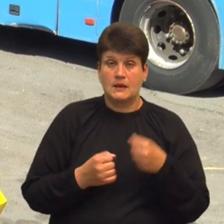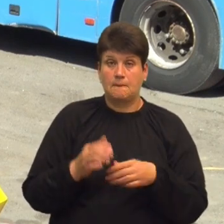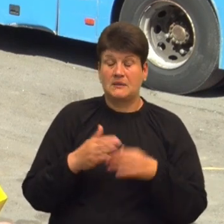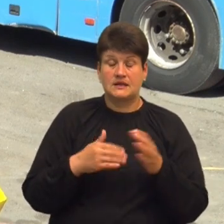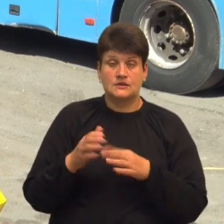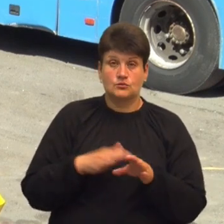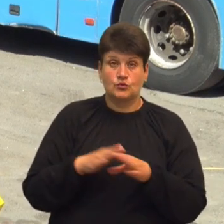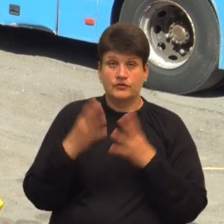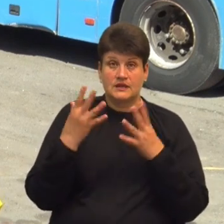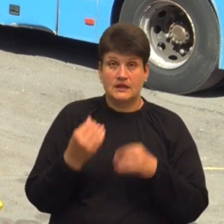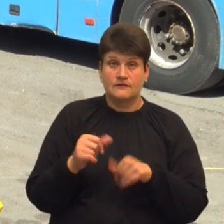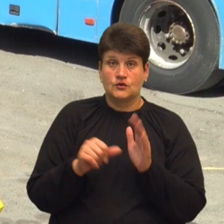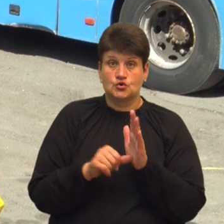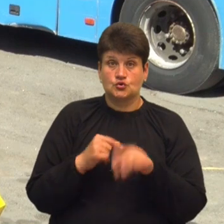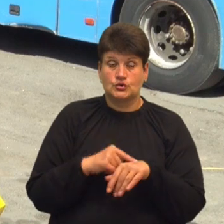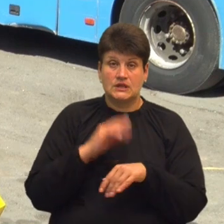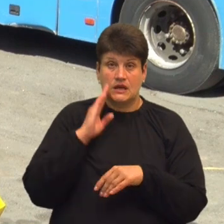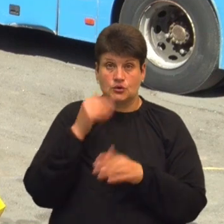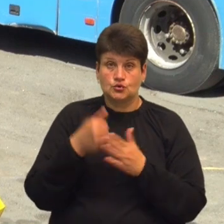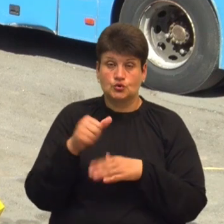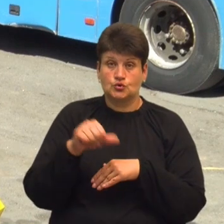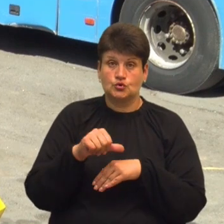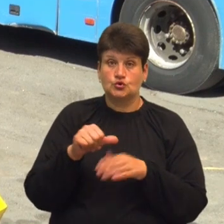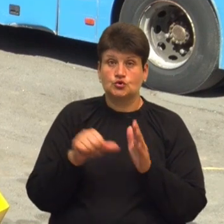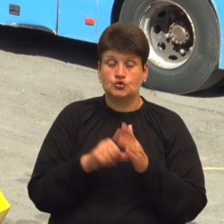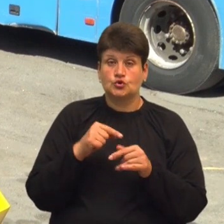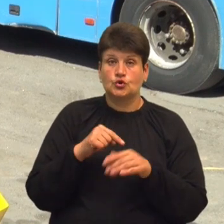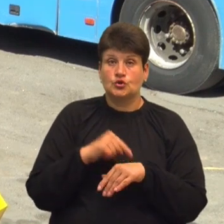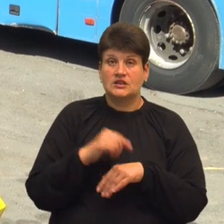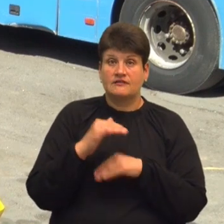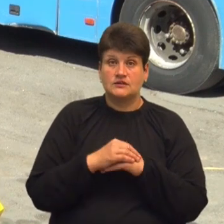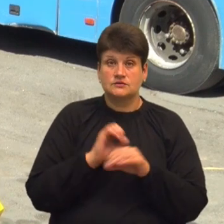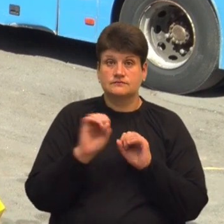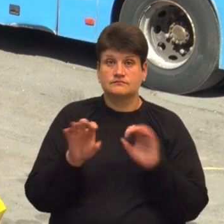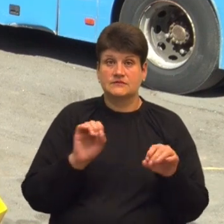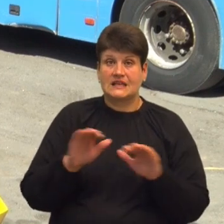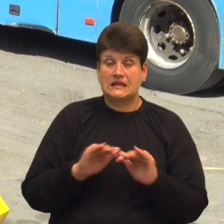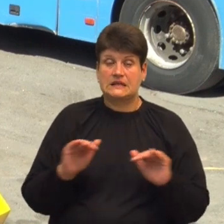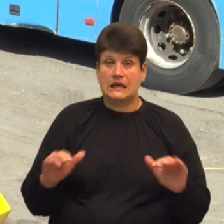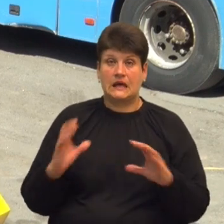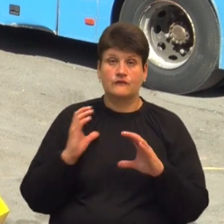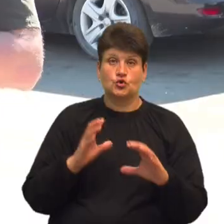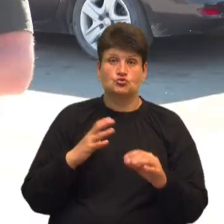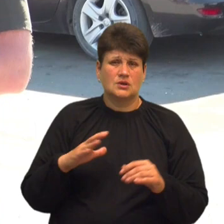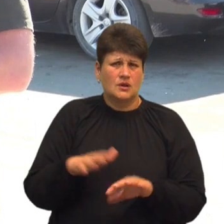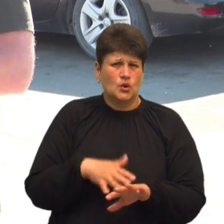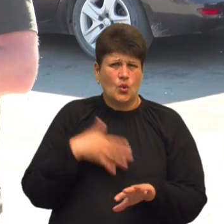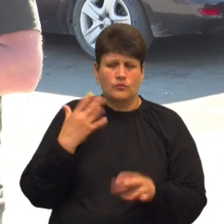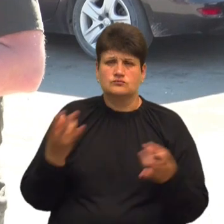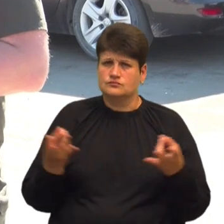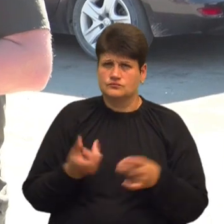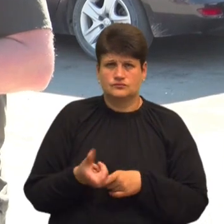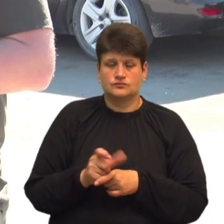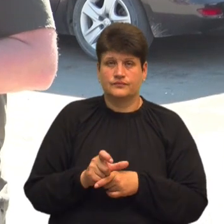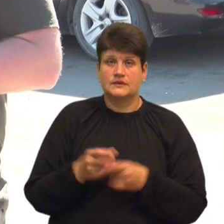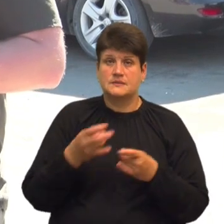від 6 ранку до 6 вечора розвозив по всій громаді дітей. Автобус дуже довго чекали і він надзвичайно потрібний. Хотів би зазначити,